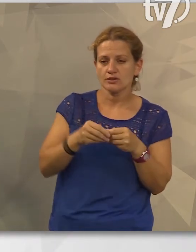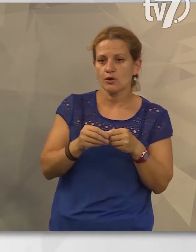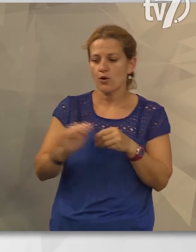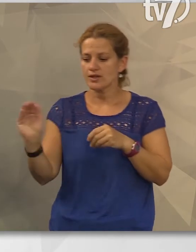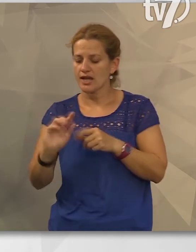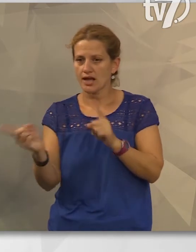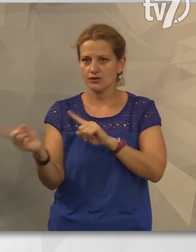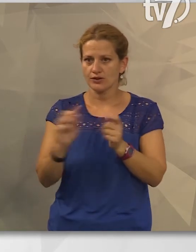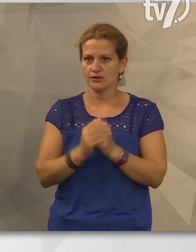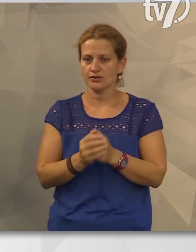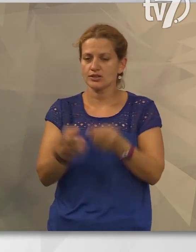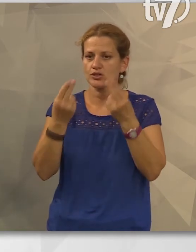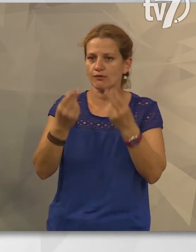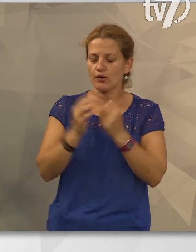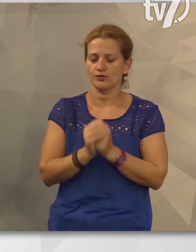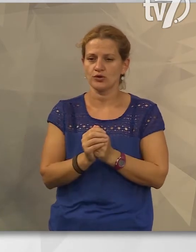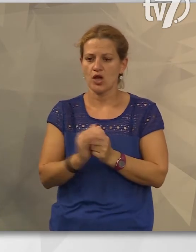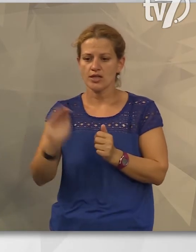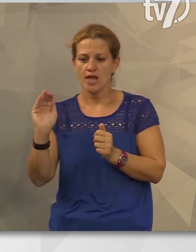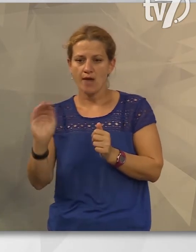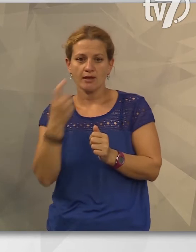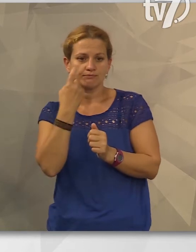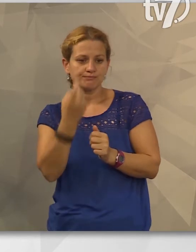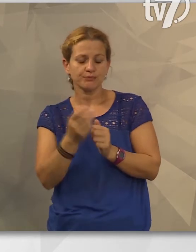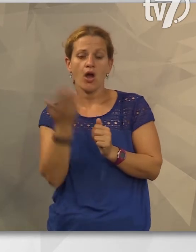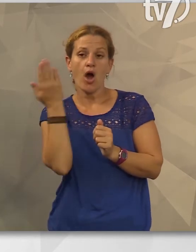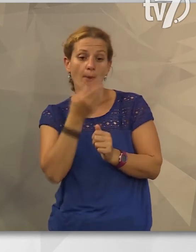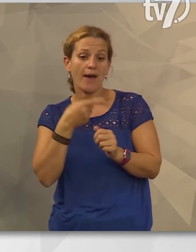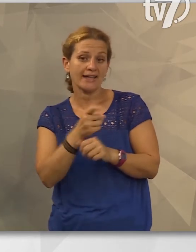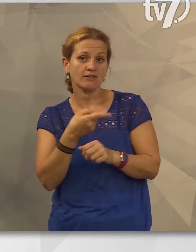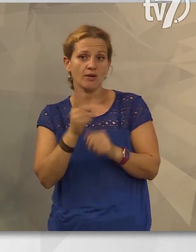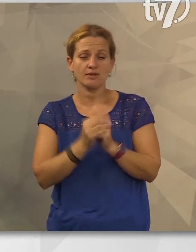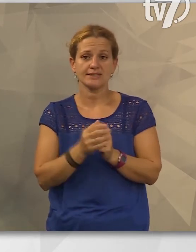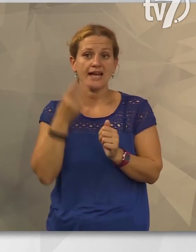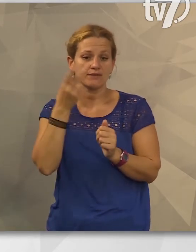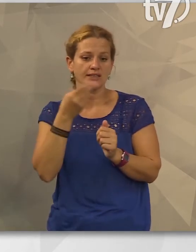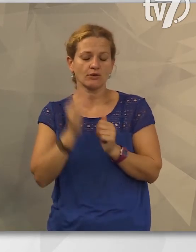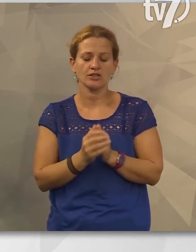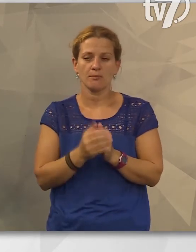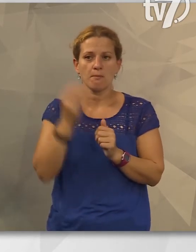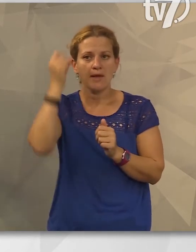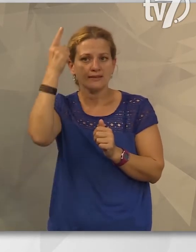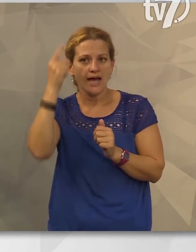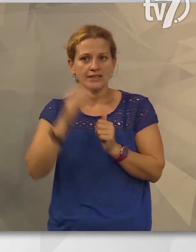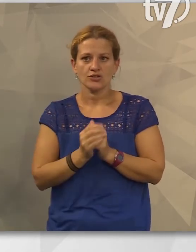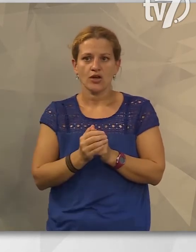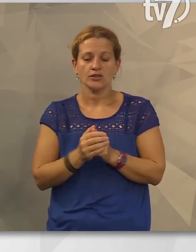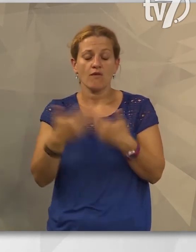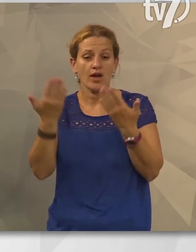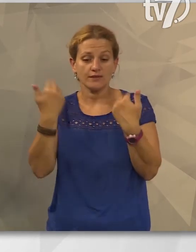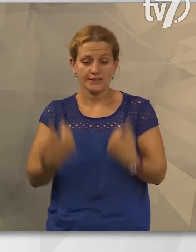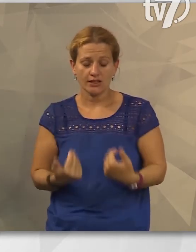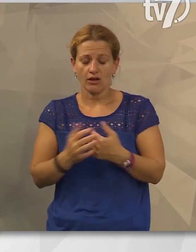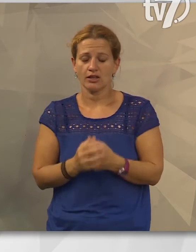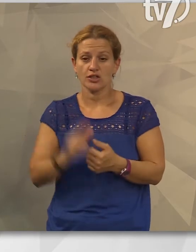között. Az is fontos, hogy a gyermek fel tudja ismerni azt, ha bántalmazzák virtuálisan, mentálisan vagy fizikailag,